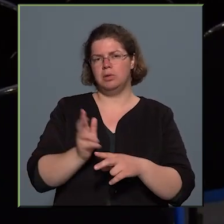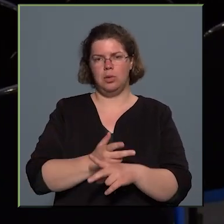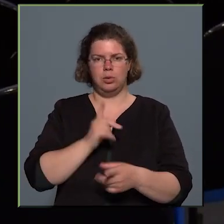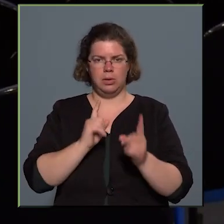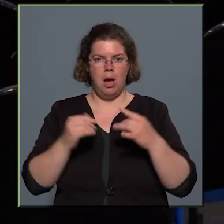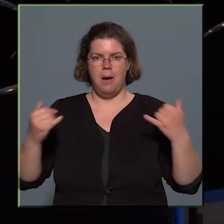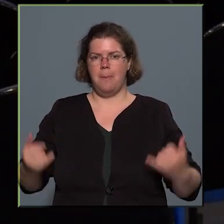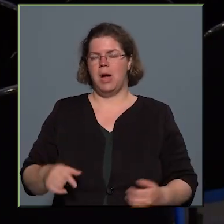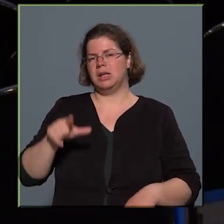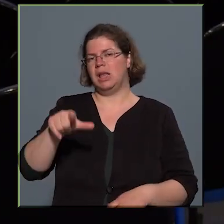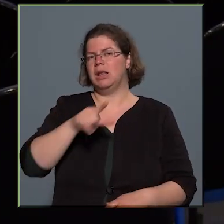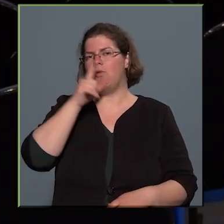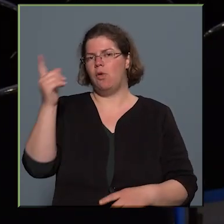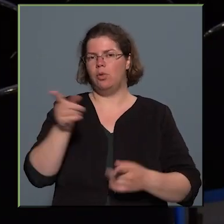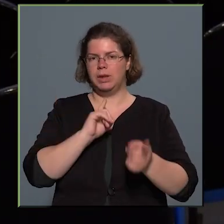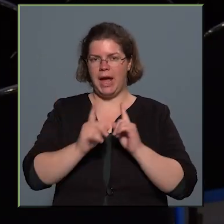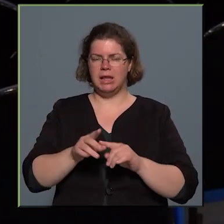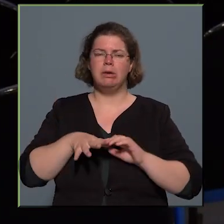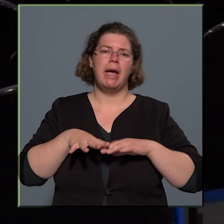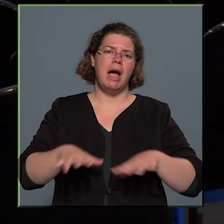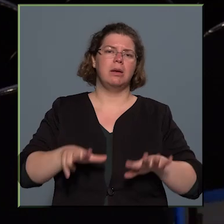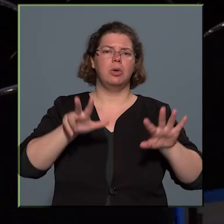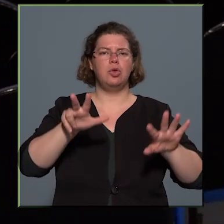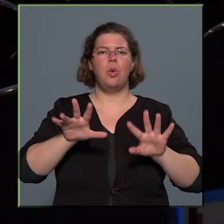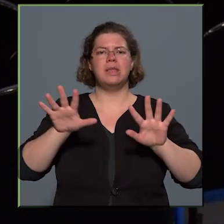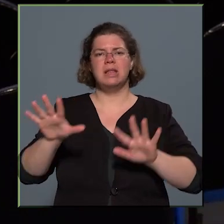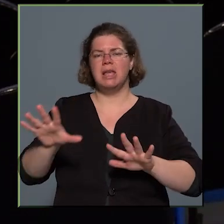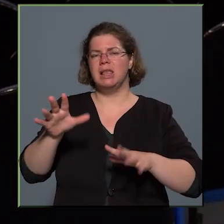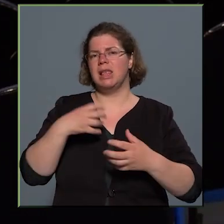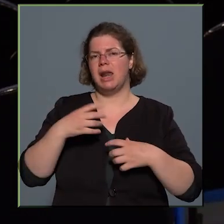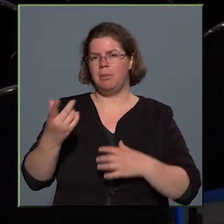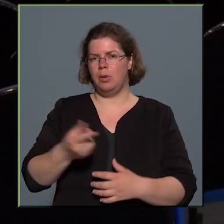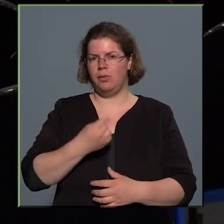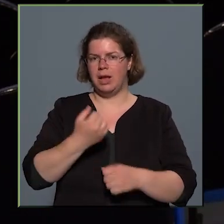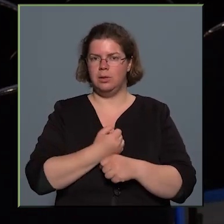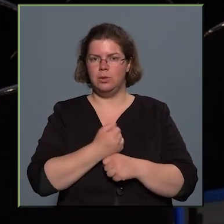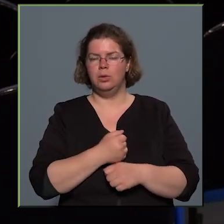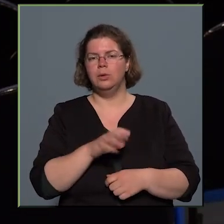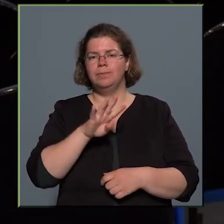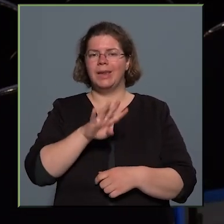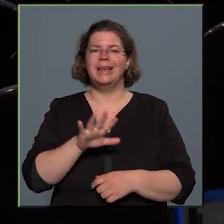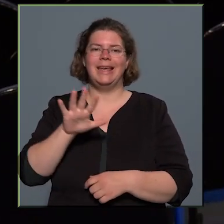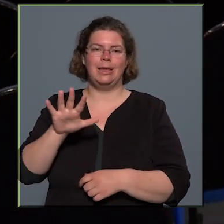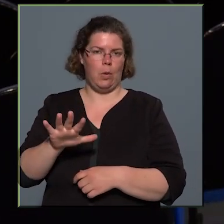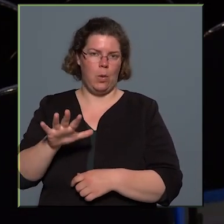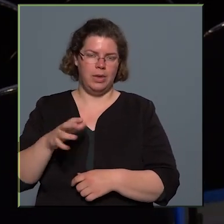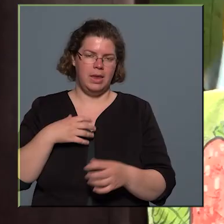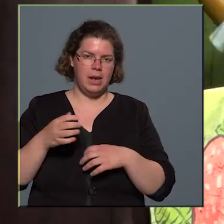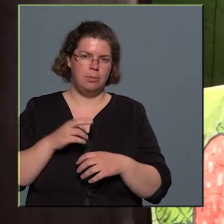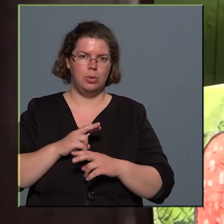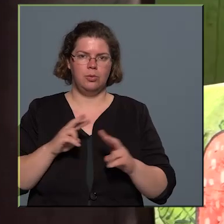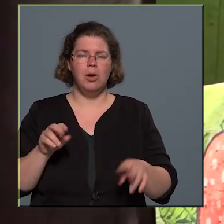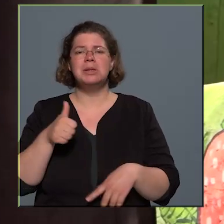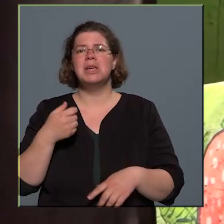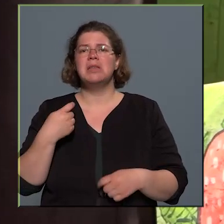ma ketten fogunk játszani. Általában 8-10 szereplővel dolgozunk, tehát ha 4-5 szerepünk van egy darabon belül.